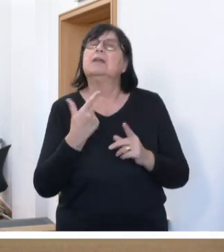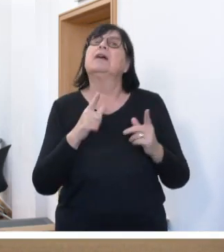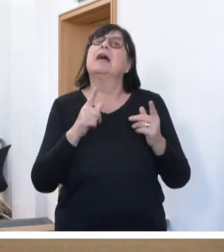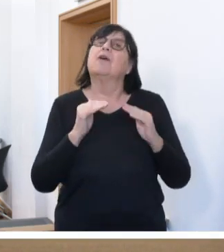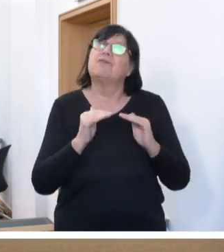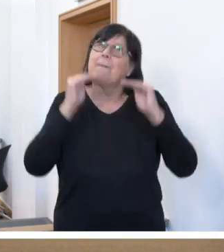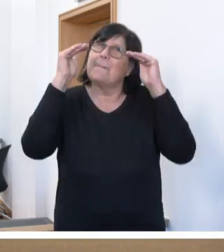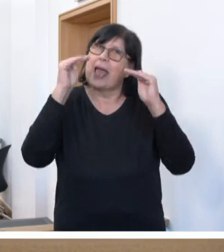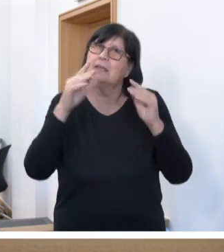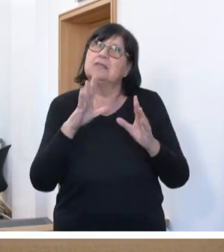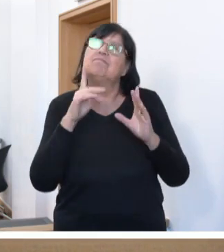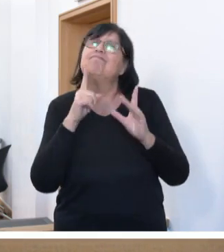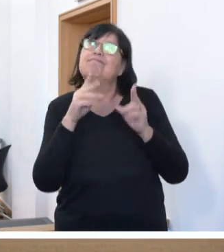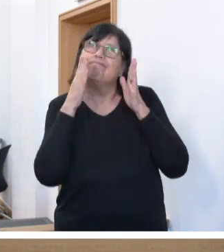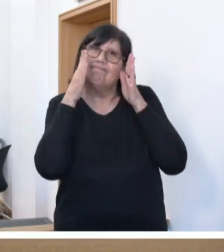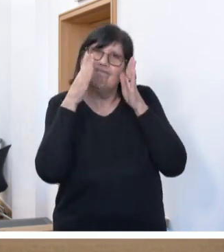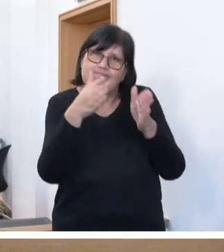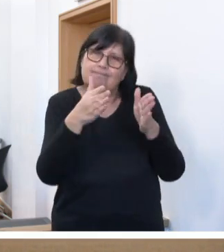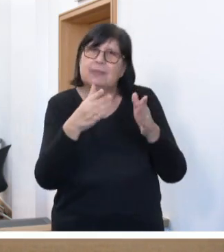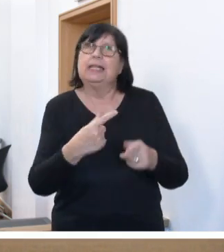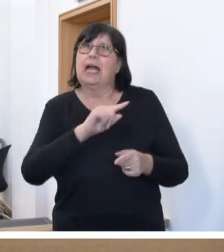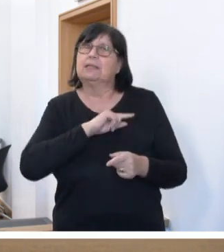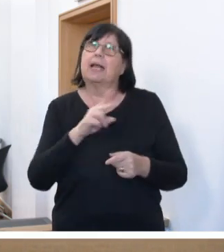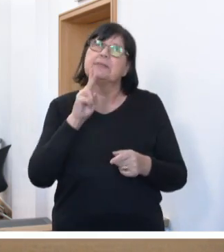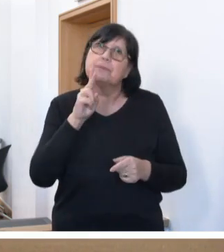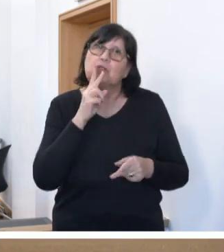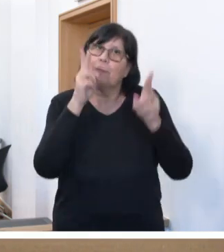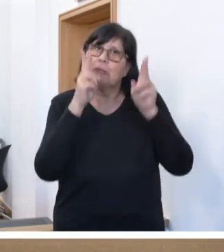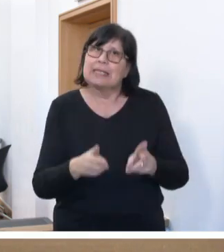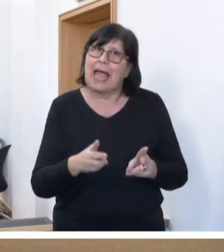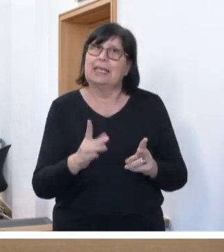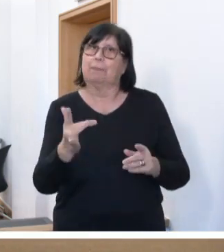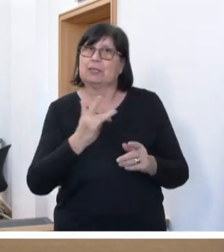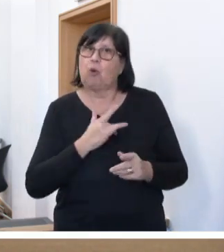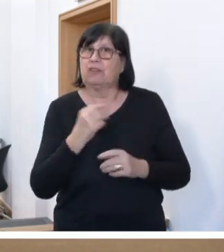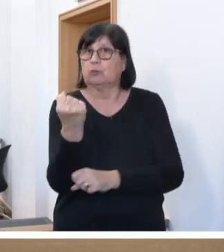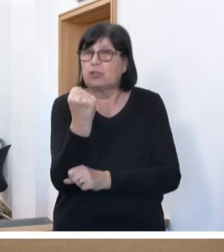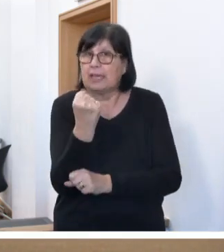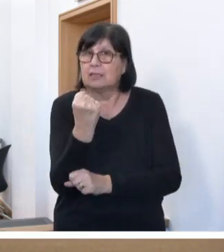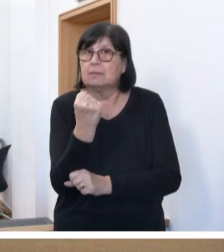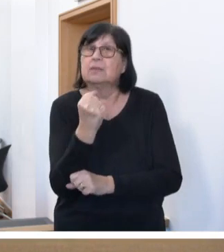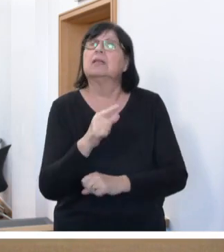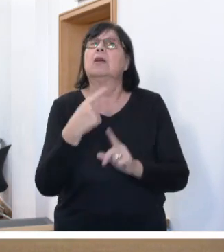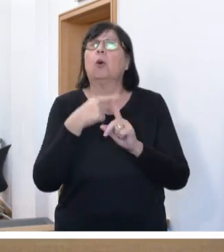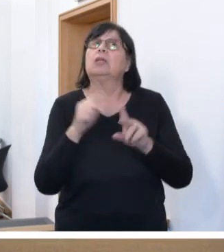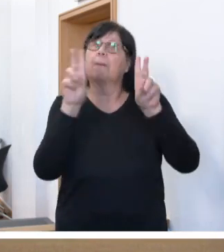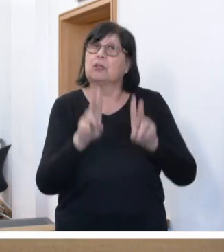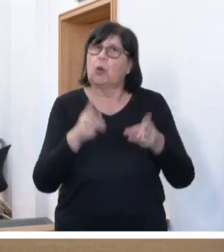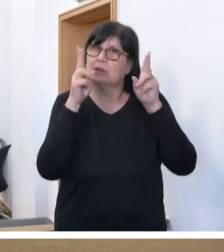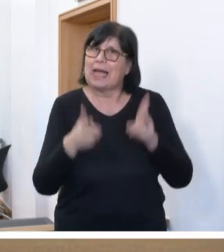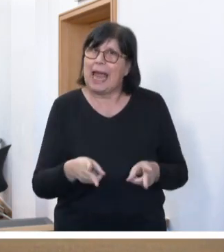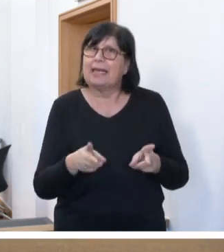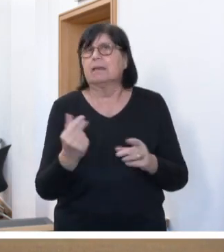in den Fokus zu rücken, das Selbstbestimmungsrecht der Betroffenen zu stärken und damit das Betreuungsrecht